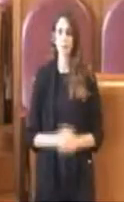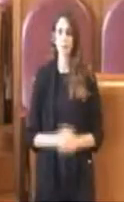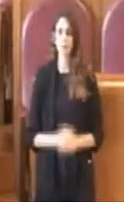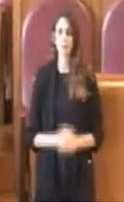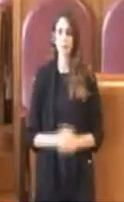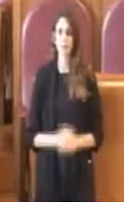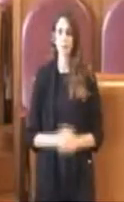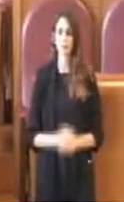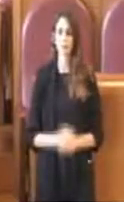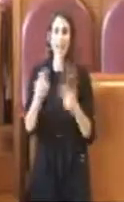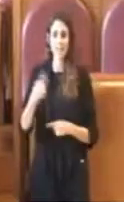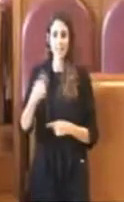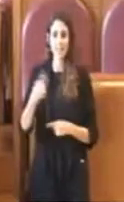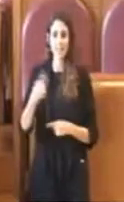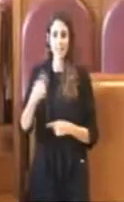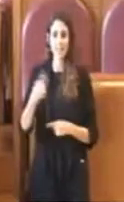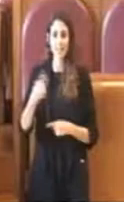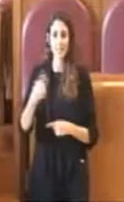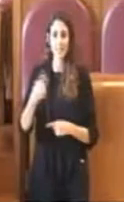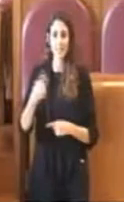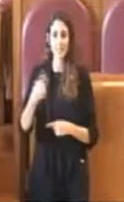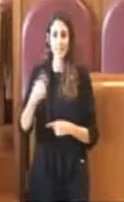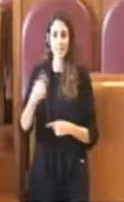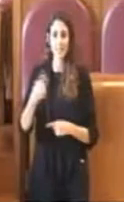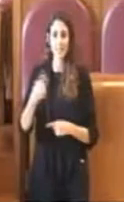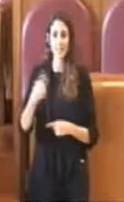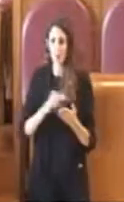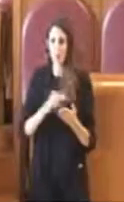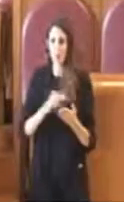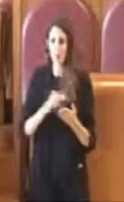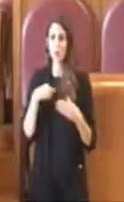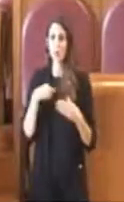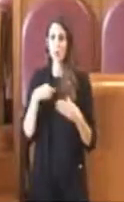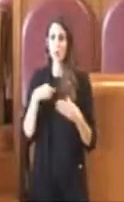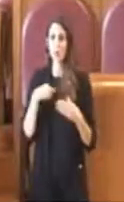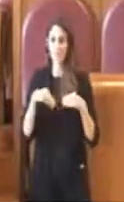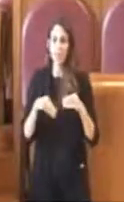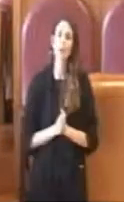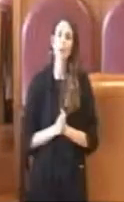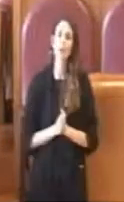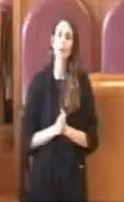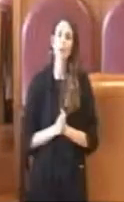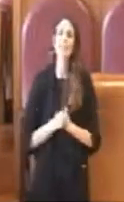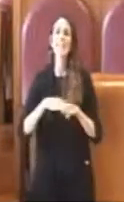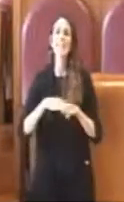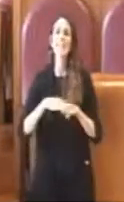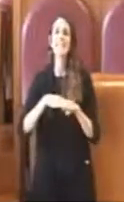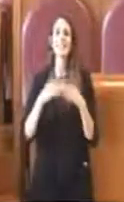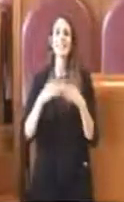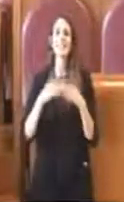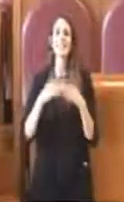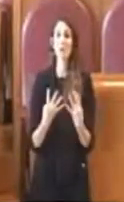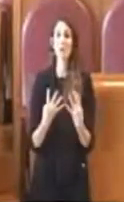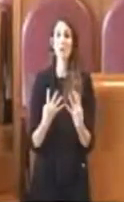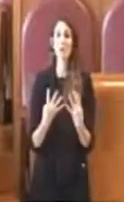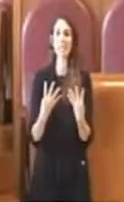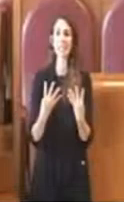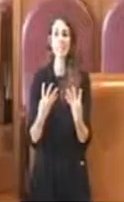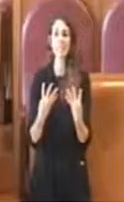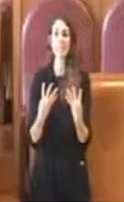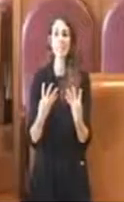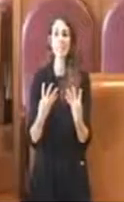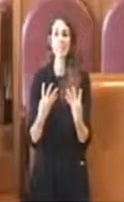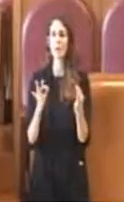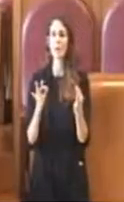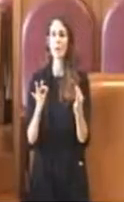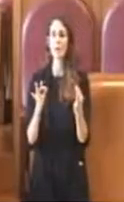Grazie Presidente per la dichiarazione di voto. Il servizio Giardini in questo periodo non è stato con le mani in mano,